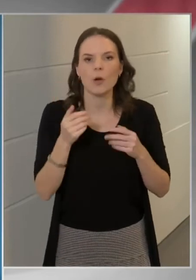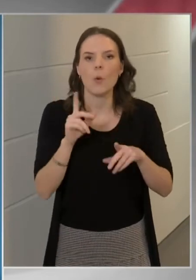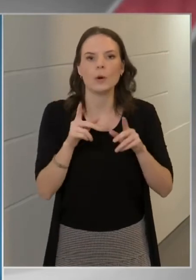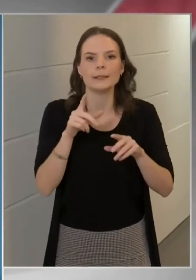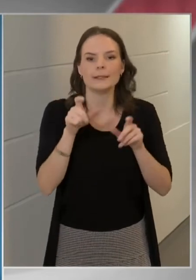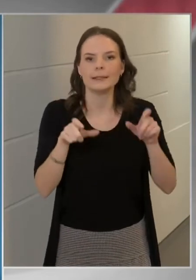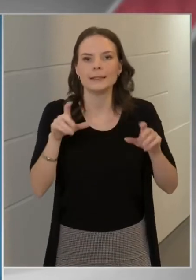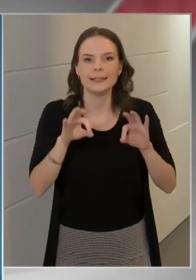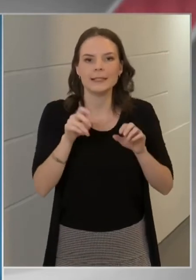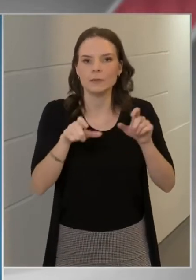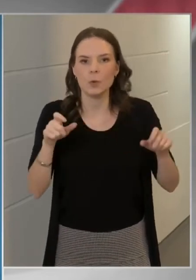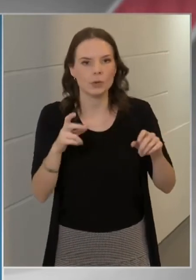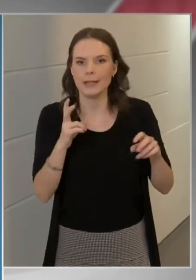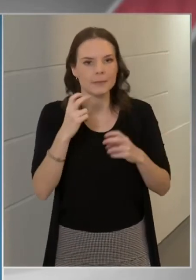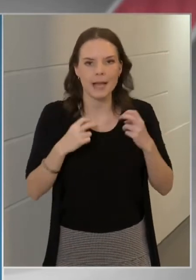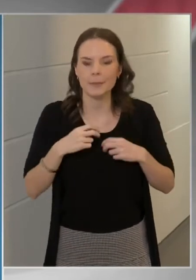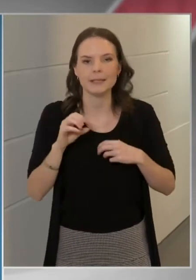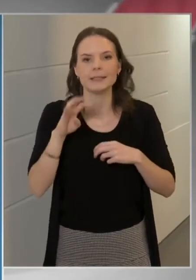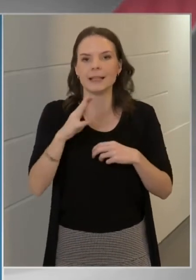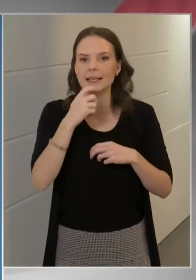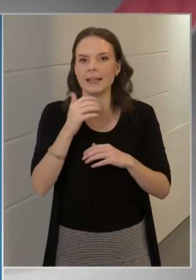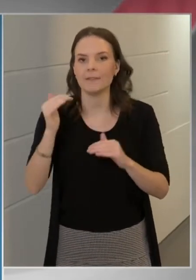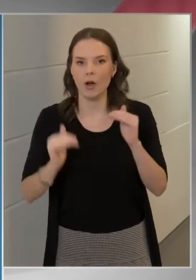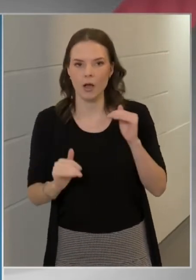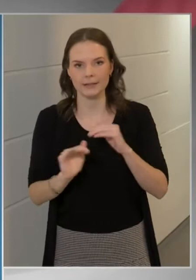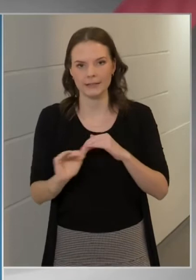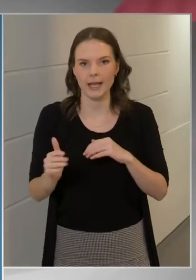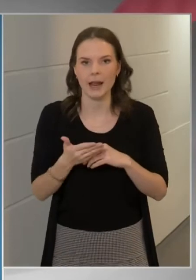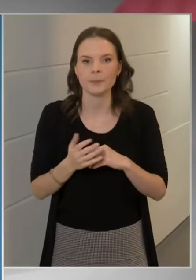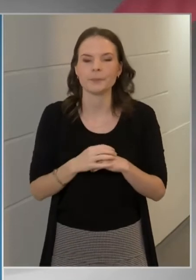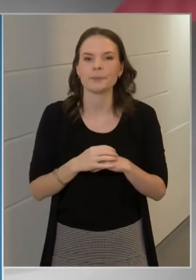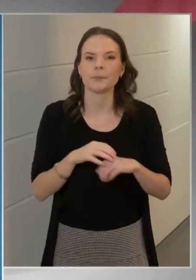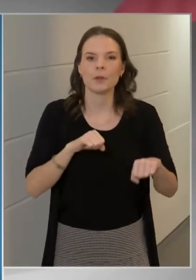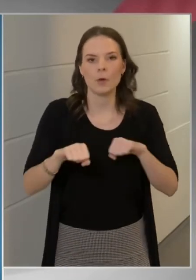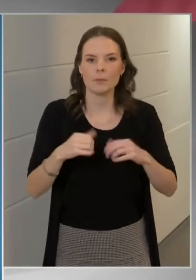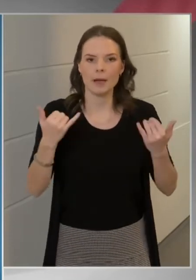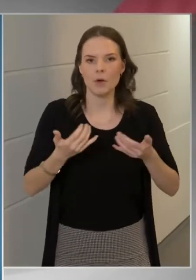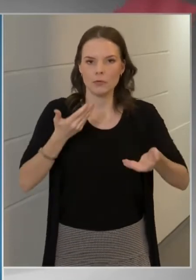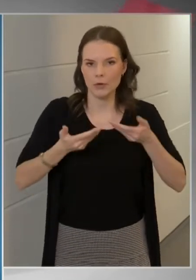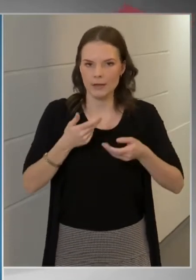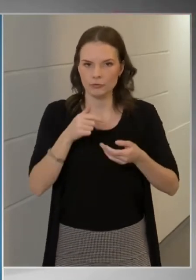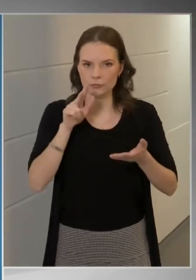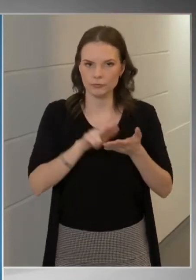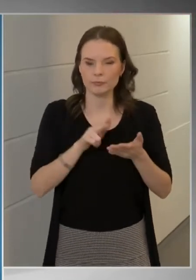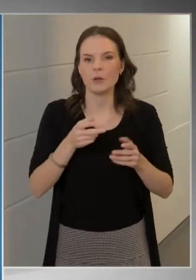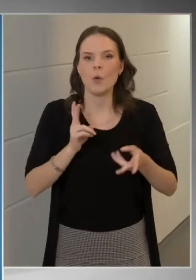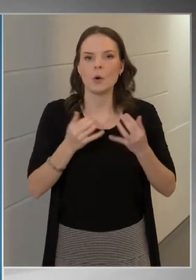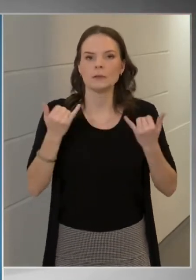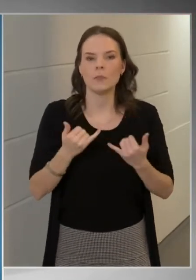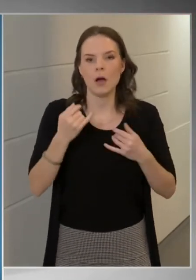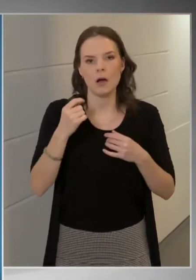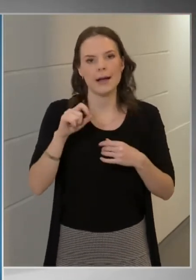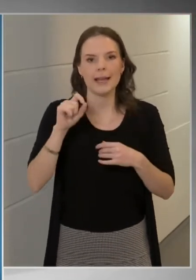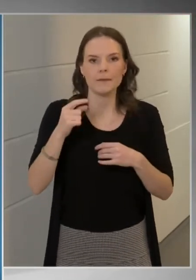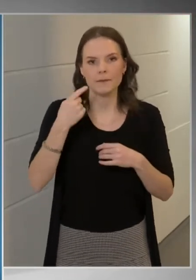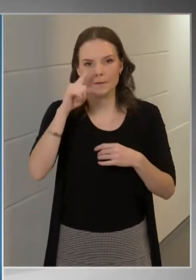mai ülésén ezzel kapcsolatban is új intézkedéseket vezetett be. A kormány mai ülésén döntött arról is, hogy mai évétől,